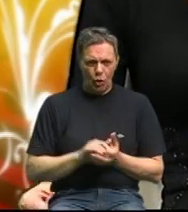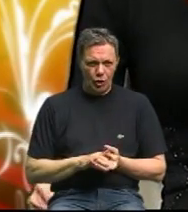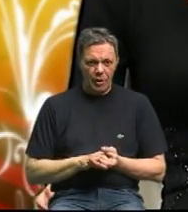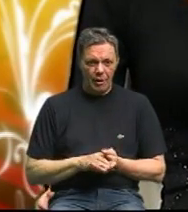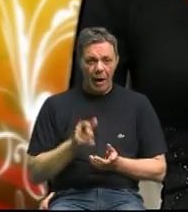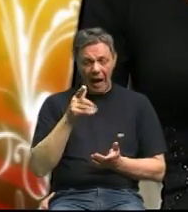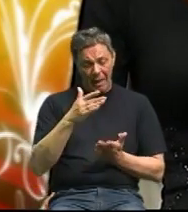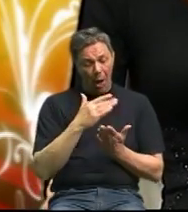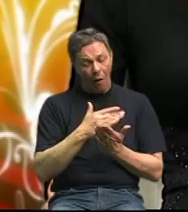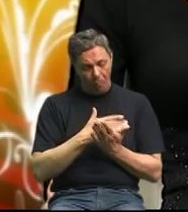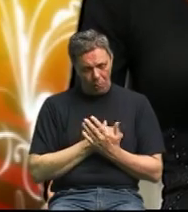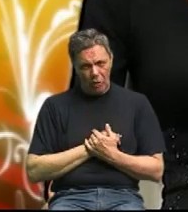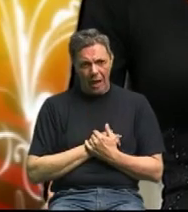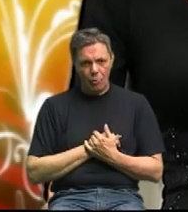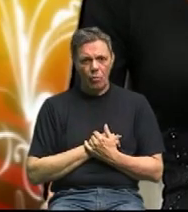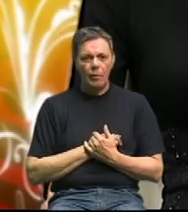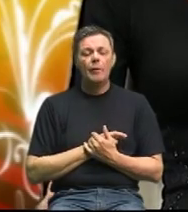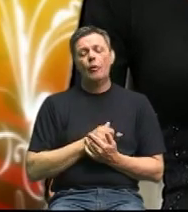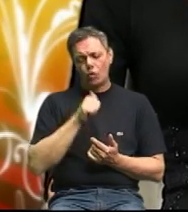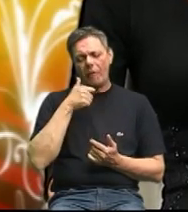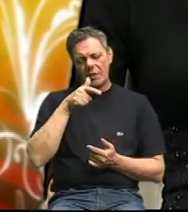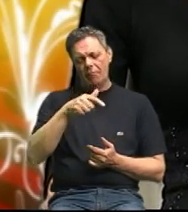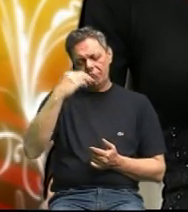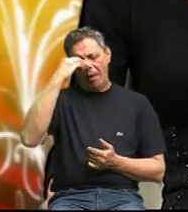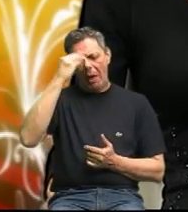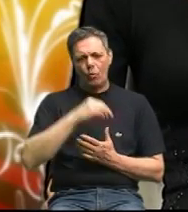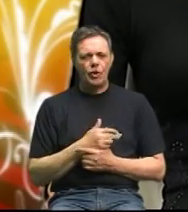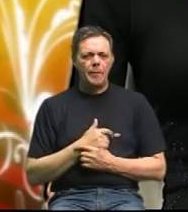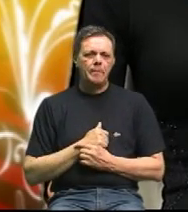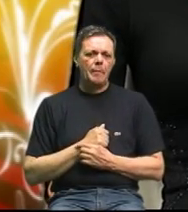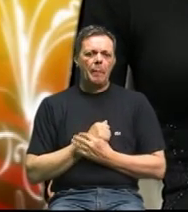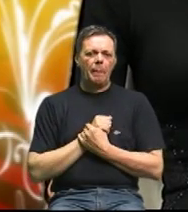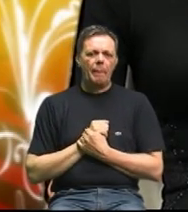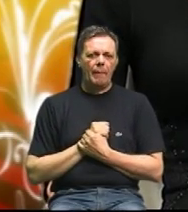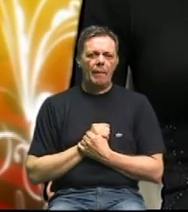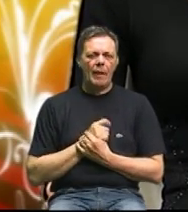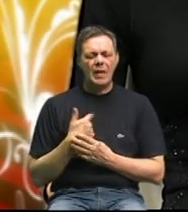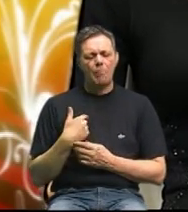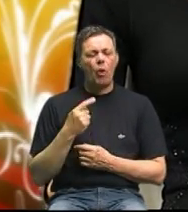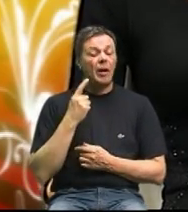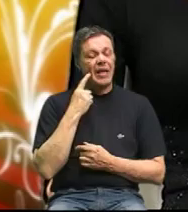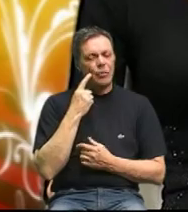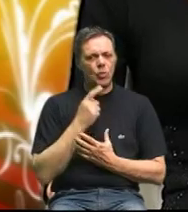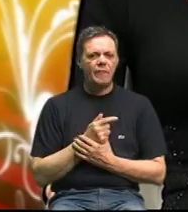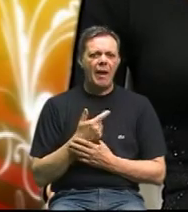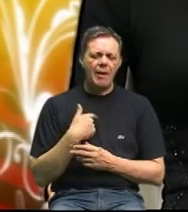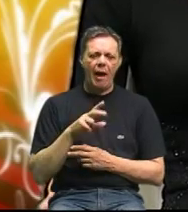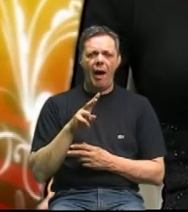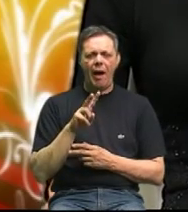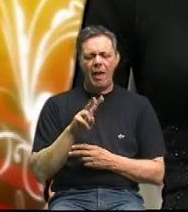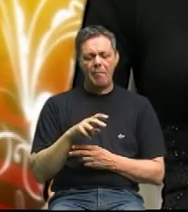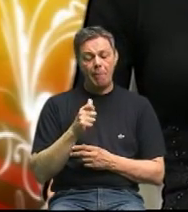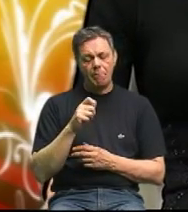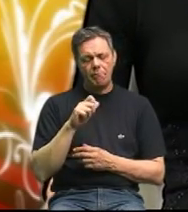programu vitadu čovjek se i to nauči kako hraniti seba iz mojega iskustva imam ljudi posle